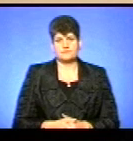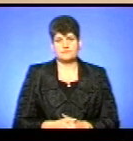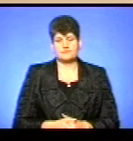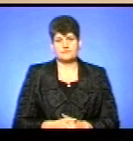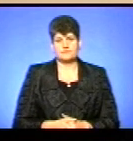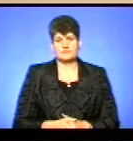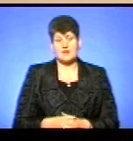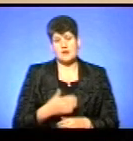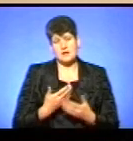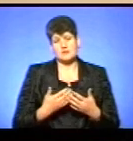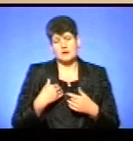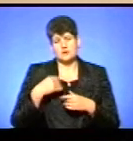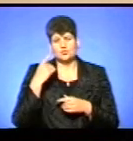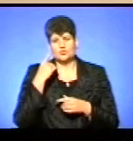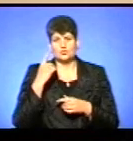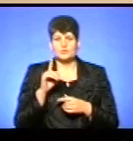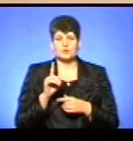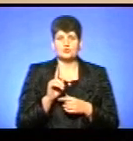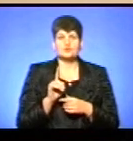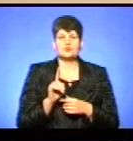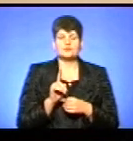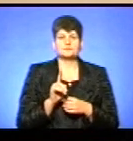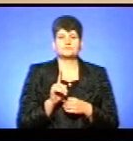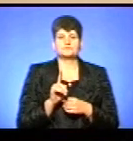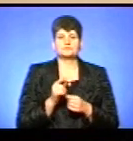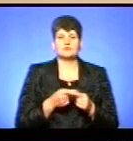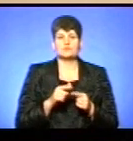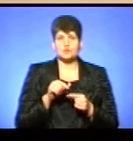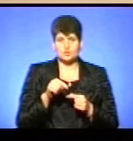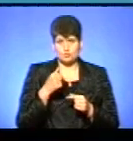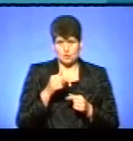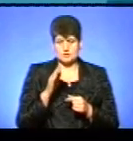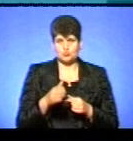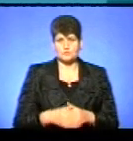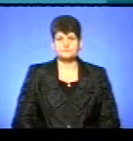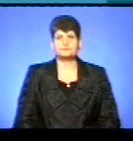думаю, що в цьому році буде.